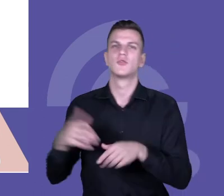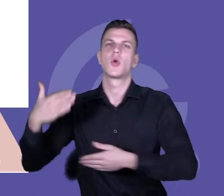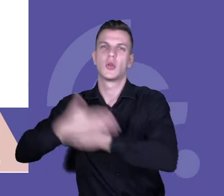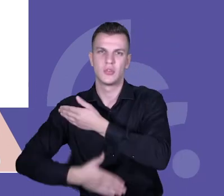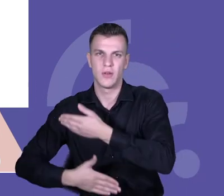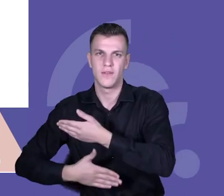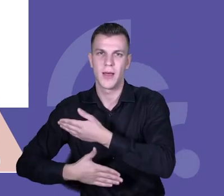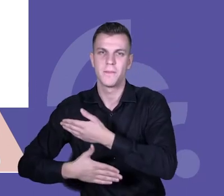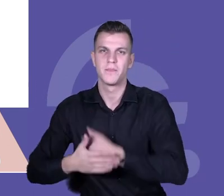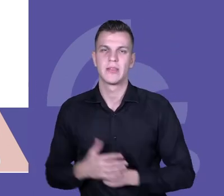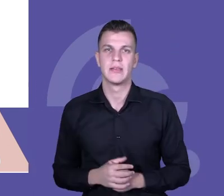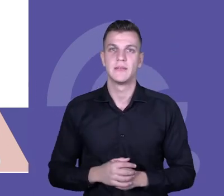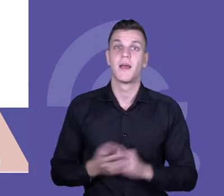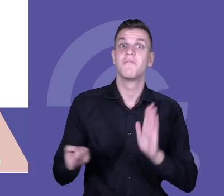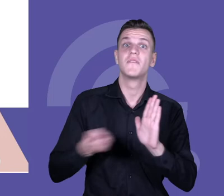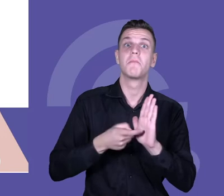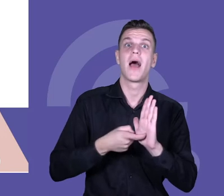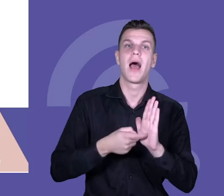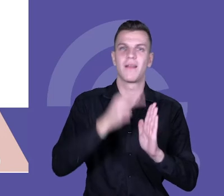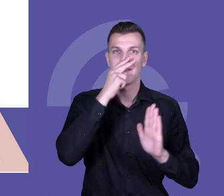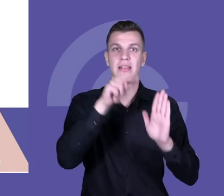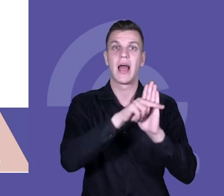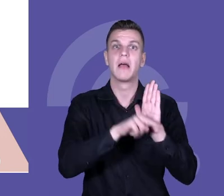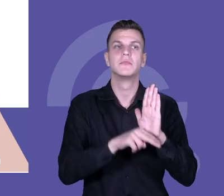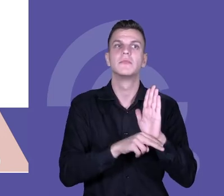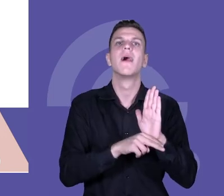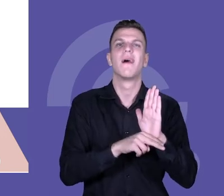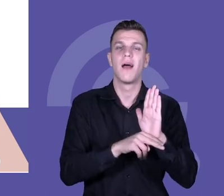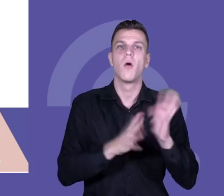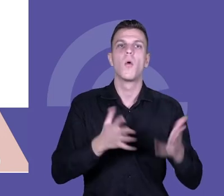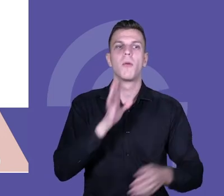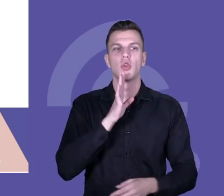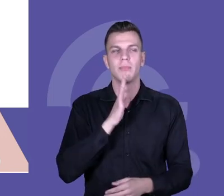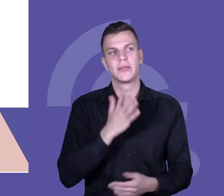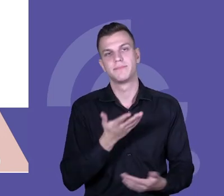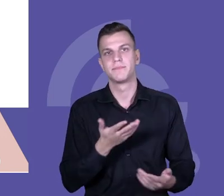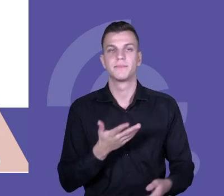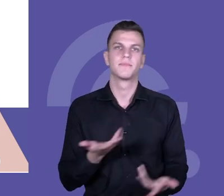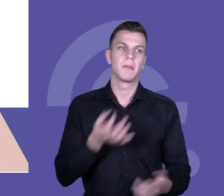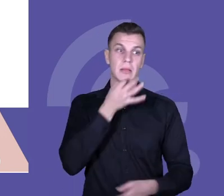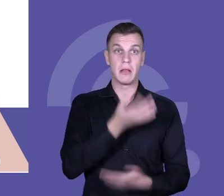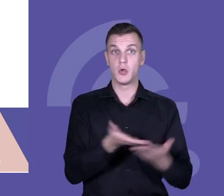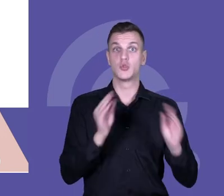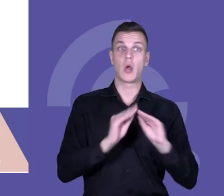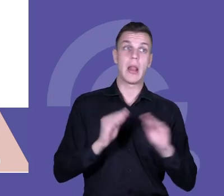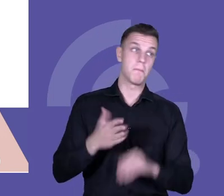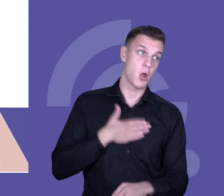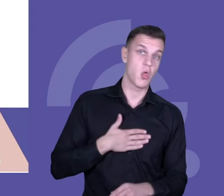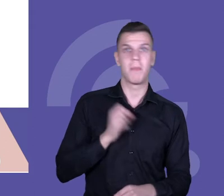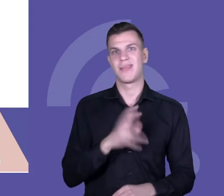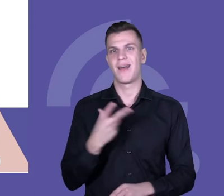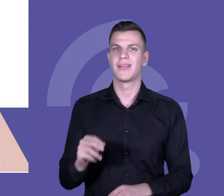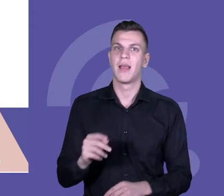pokazują, że nie była to po prostu ocena działań, czy podobały się szkolenia, czy nie podobały się szkolenia, ale próba